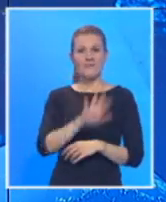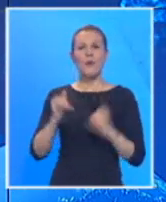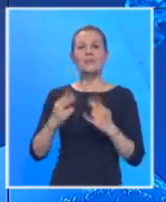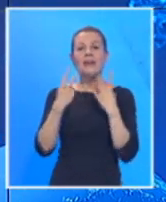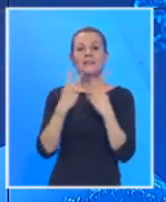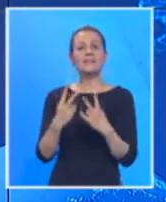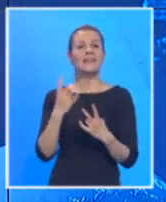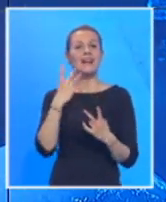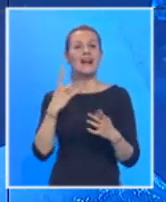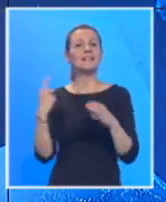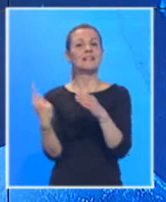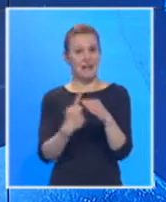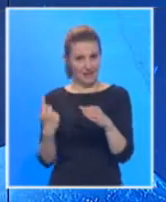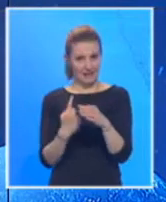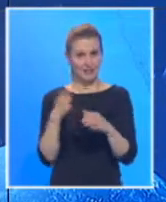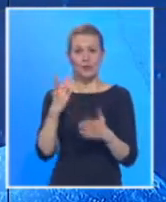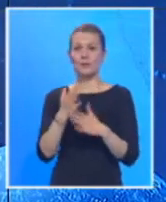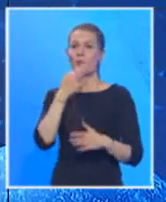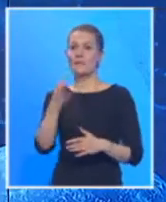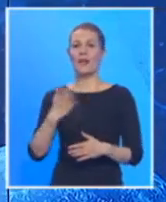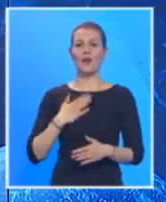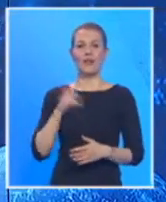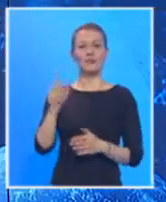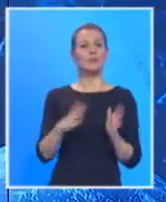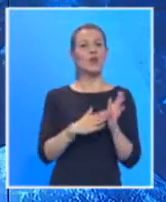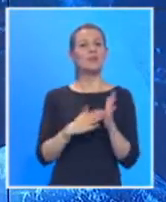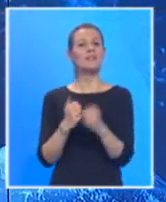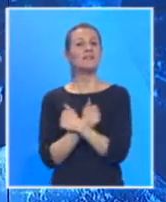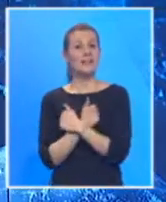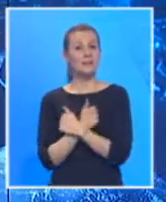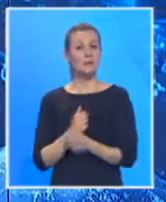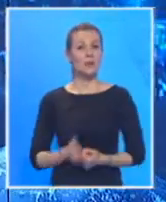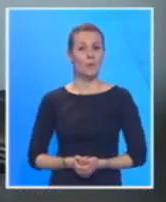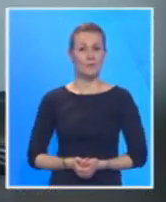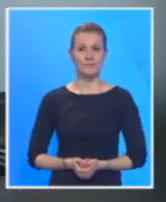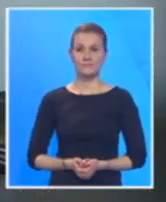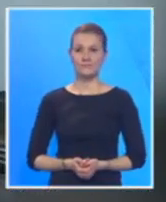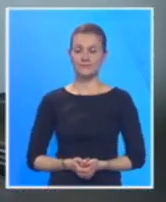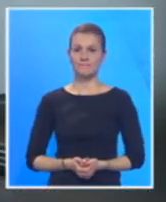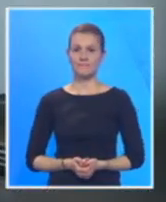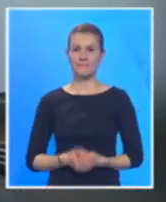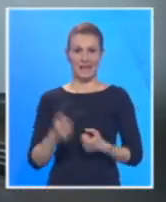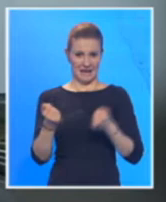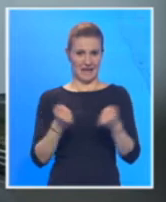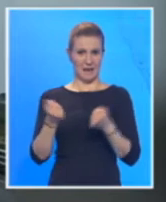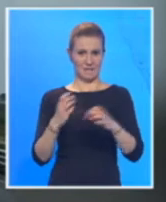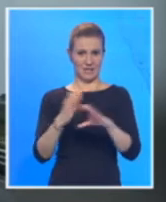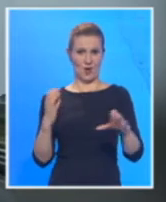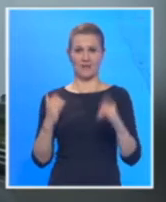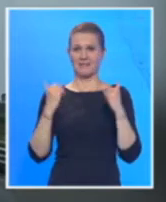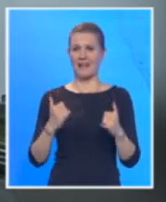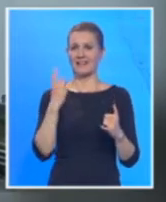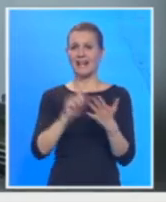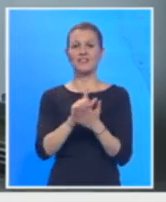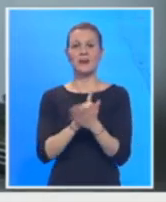izgleda tokom karantina, sa njim je razgovarao naš Miroslav Zadrebko. Biti kamionđija tokom karantina je mnogo